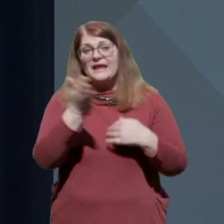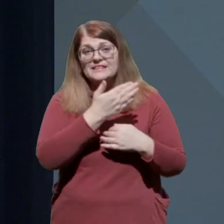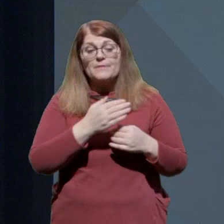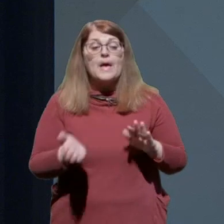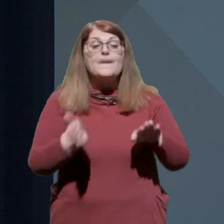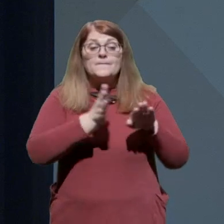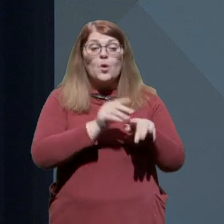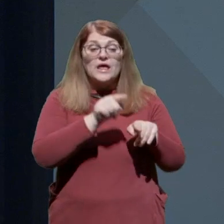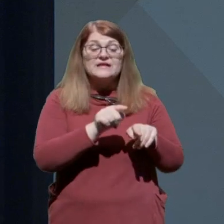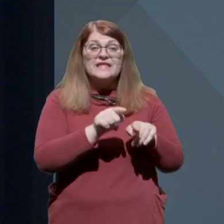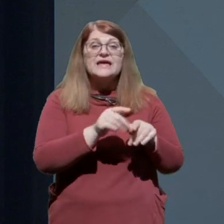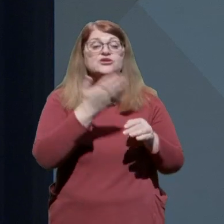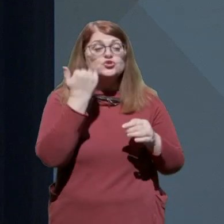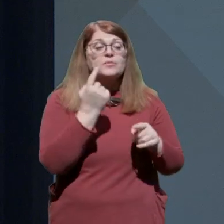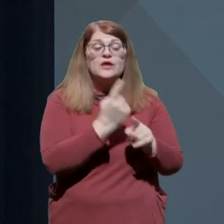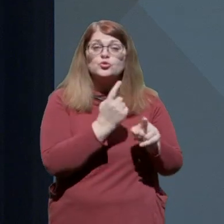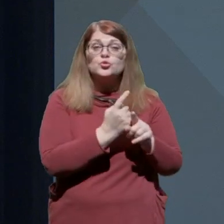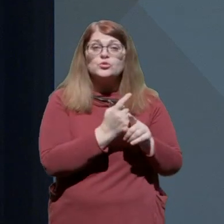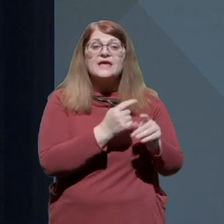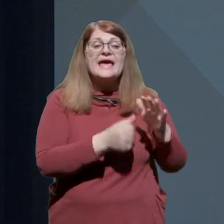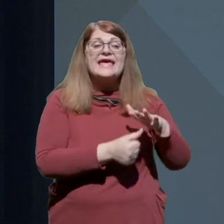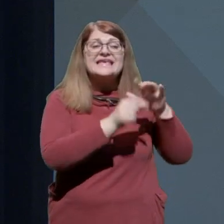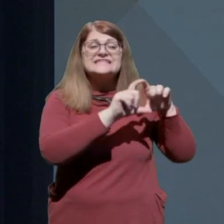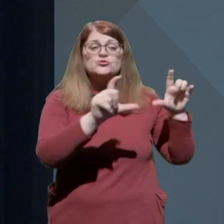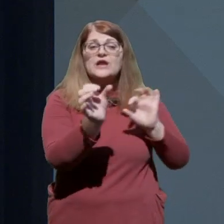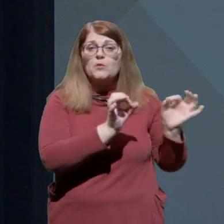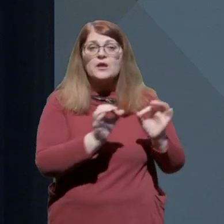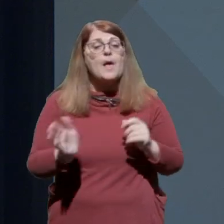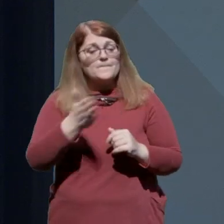zarazliko od nas tudi institucionalno pripravljene.